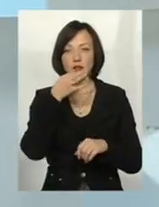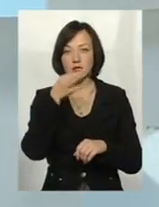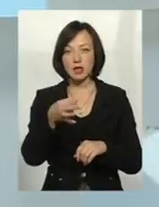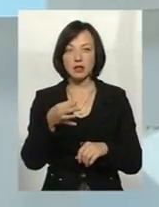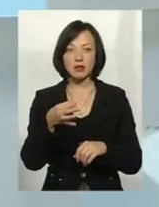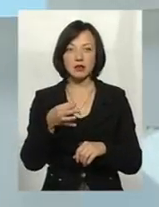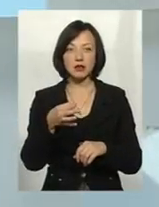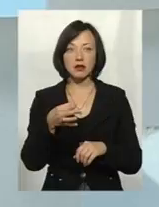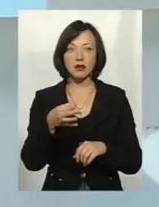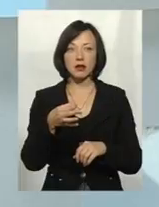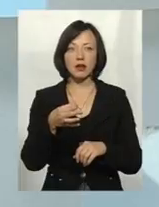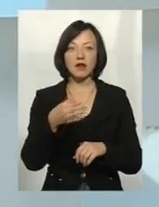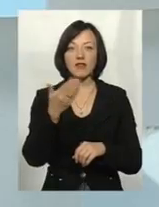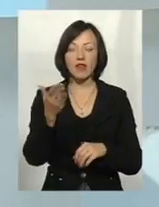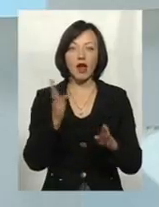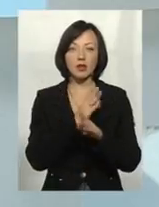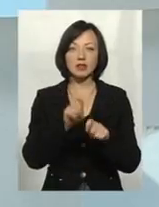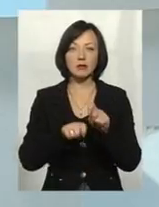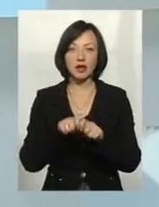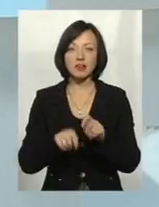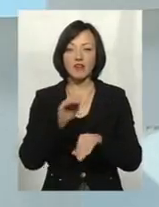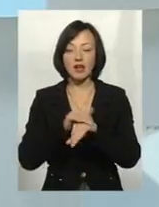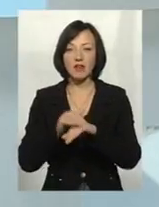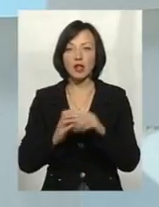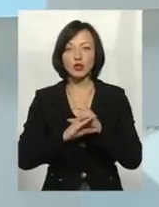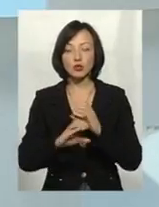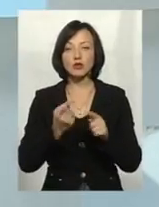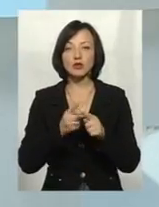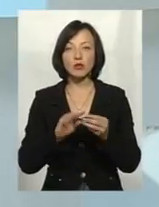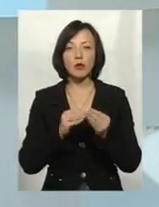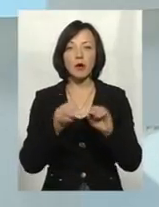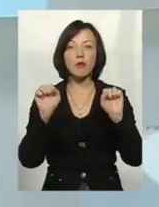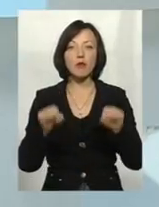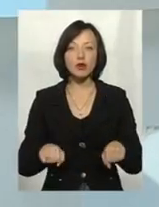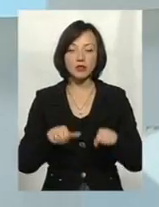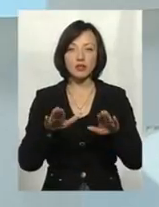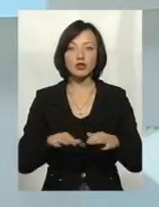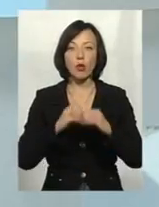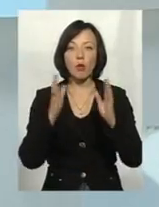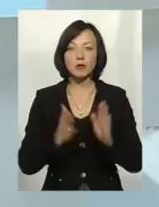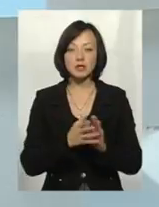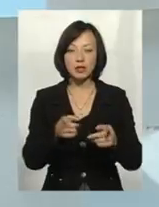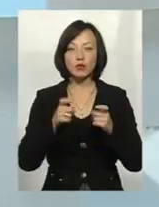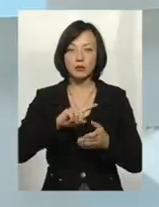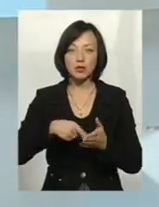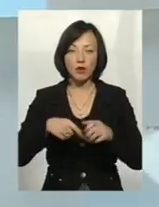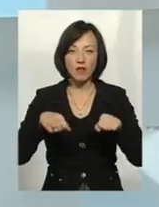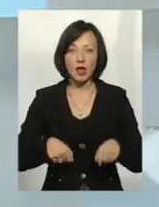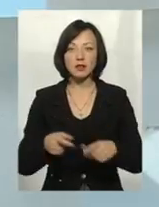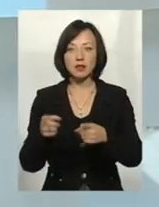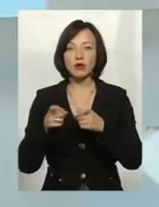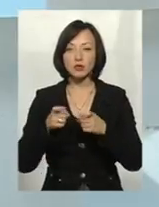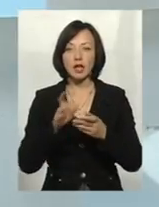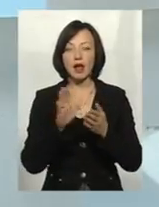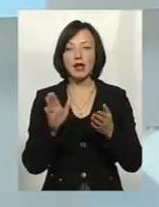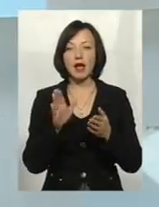екологічна інспекція, беріть, працюйте, виявляйте ці труби. Разом тим, цю проблему можна вирішити тільки комплексно. залученням міської влади, і залученням